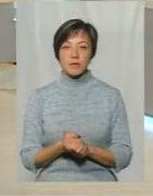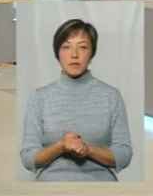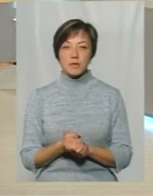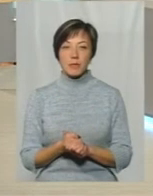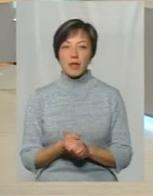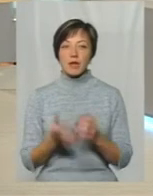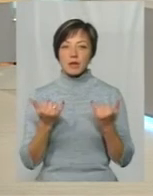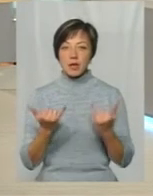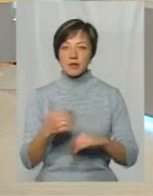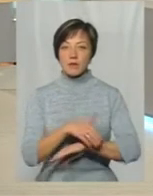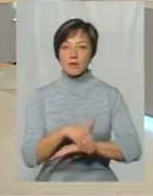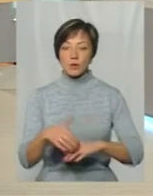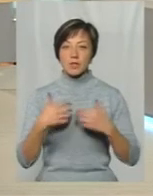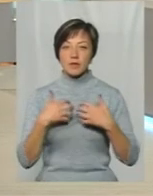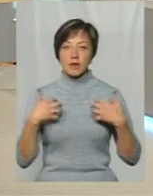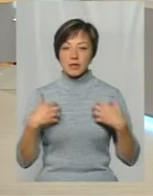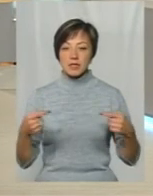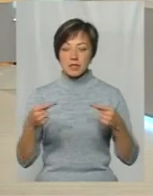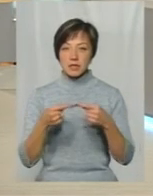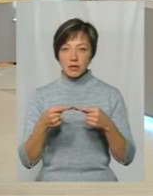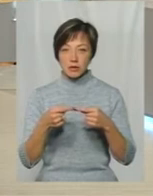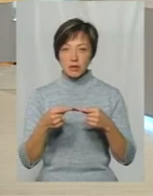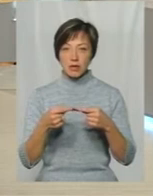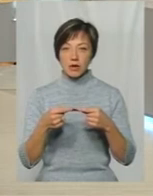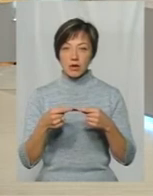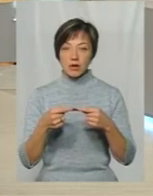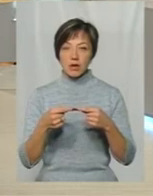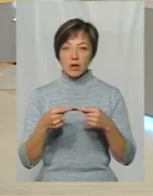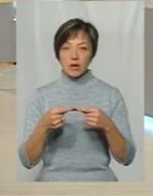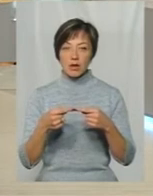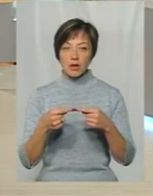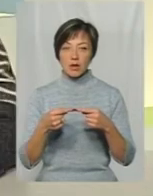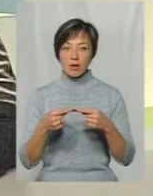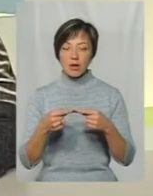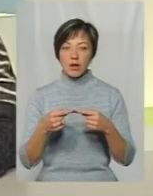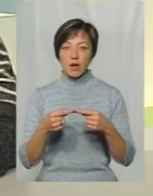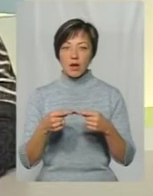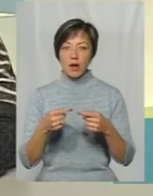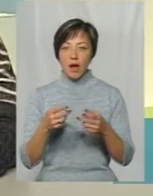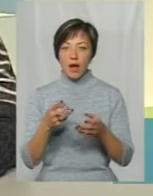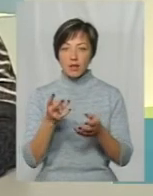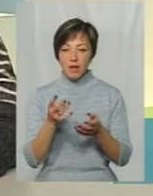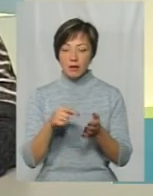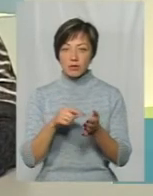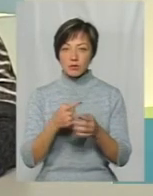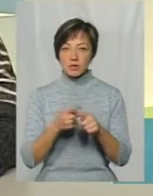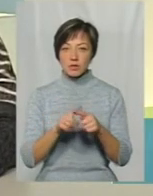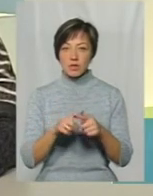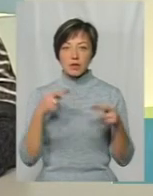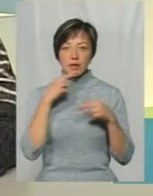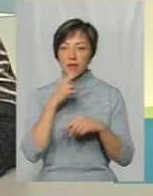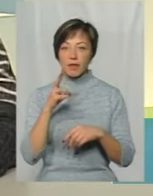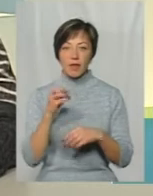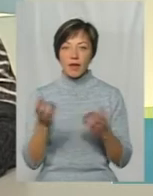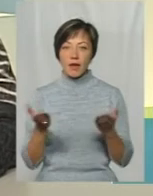вуличні тварини, згідно з аналізом клінічних ознак, з якими вони потрапляють до ветеринарної лікарні Ці тварини труяться не